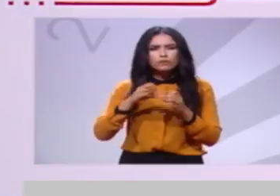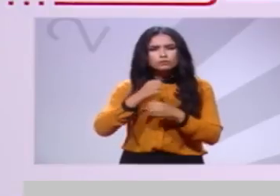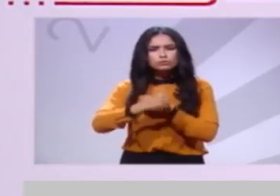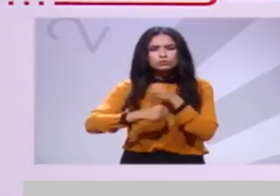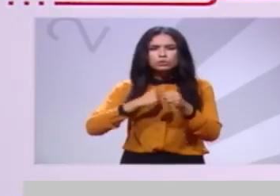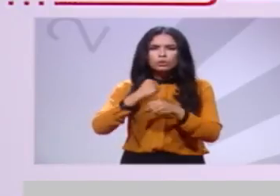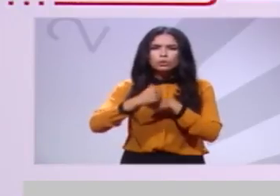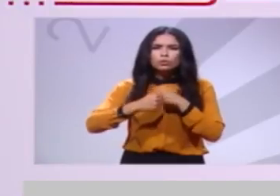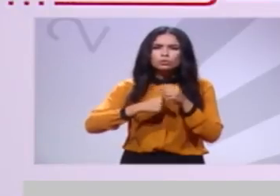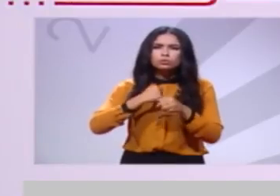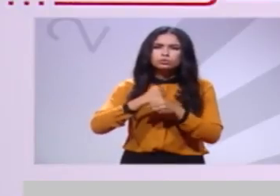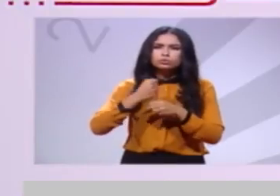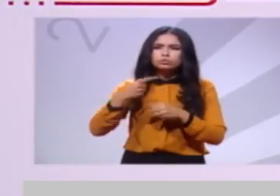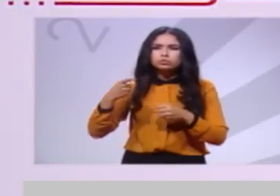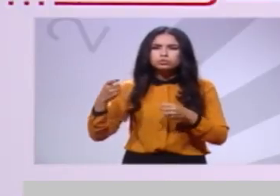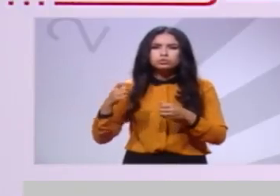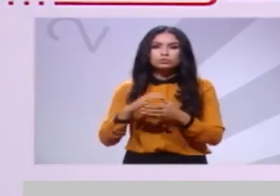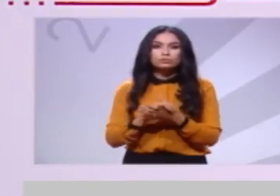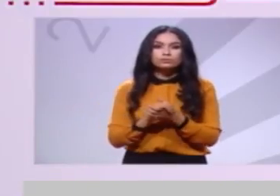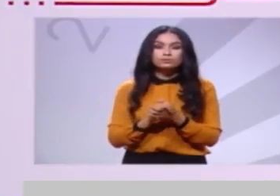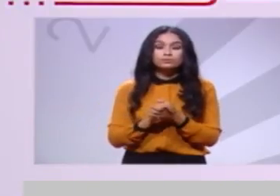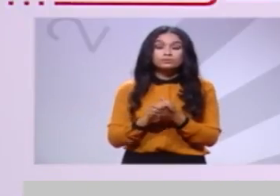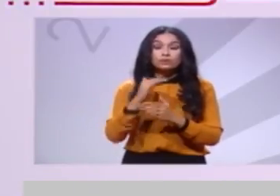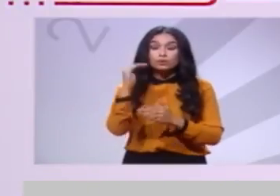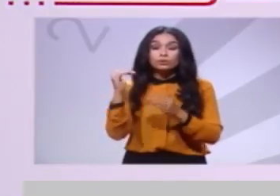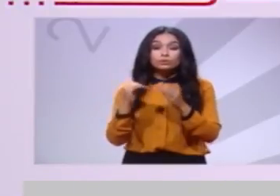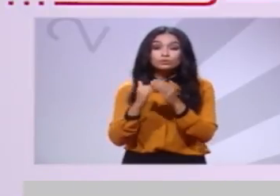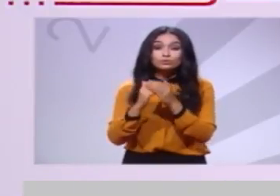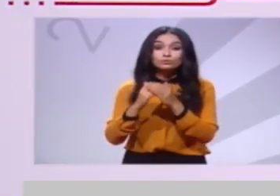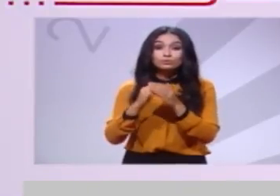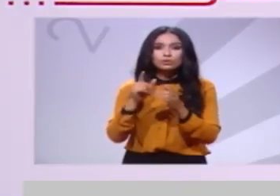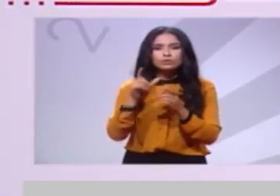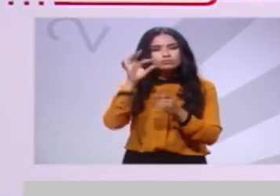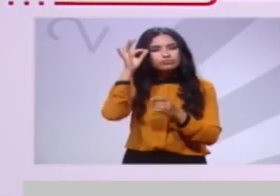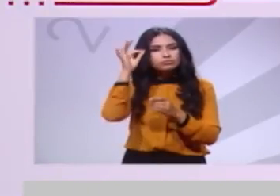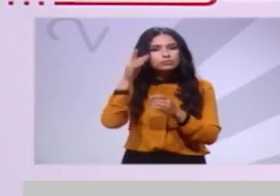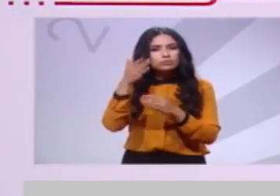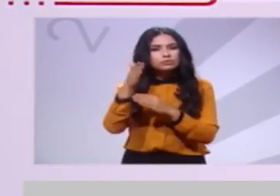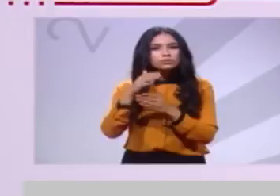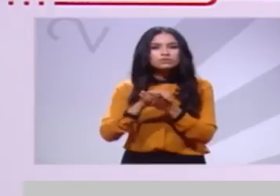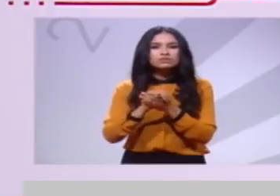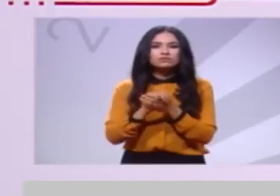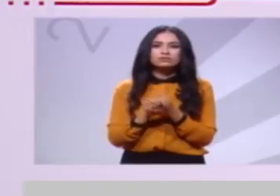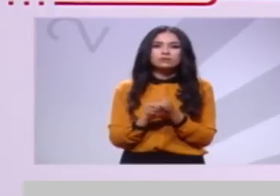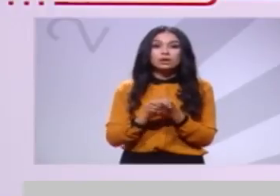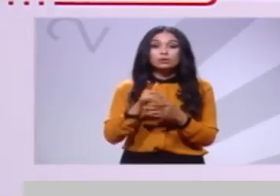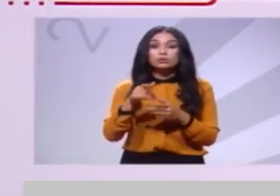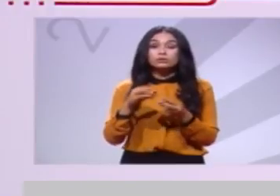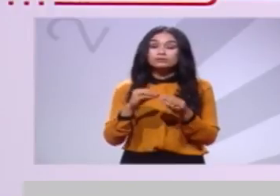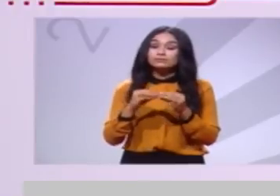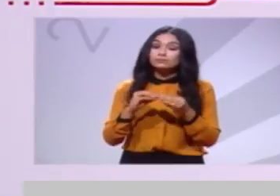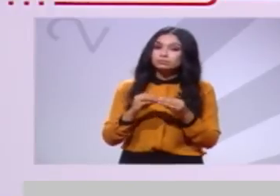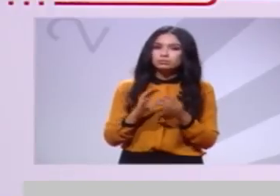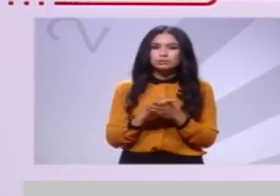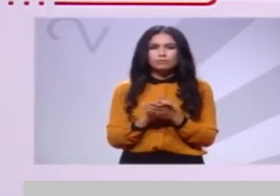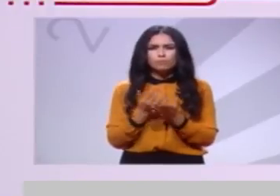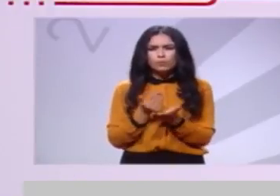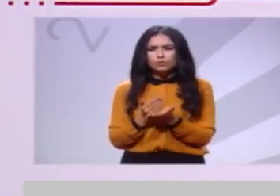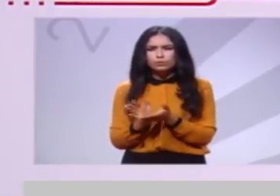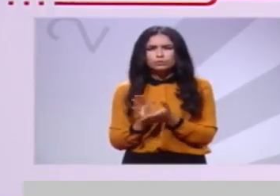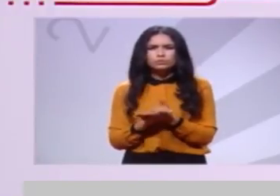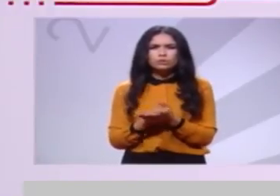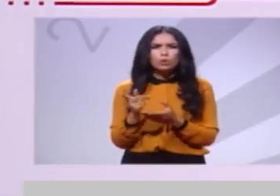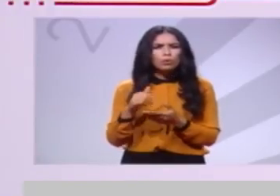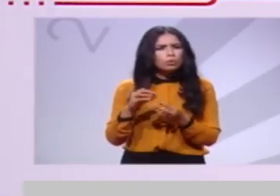على حديث من ربوع هذه الوطن وما تهنيه إلى حد الساعة من طبوعات حكم جار وهمال أولى